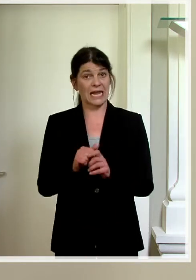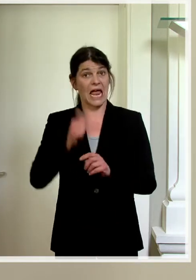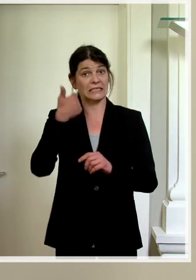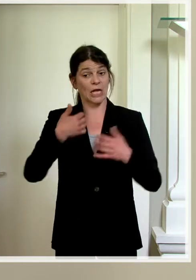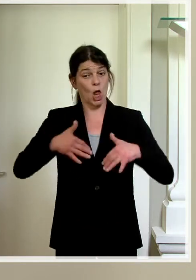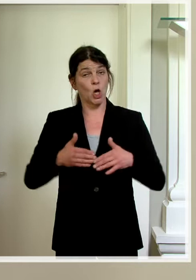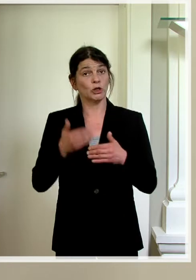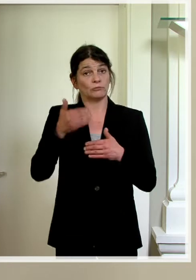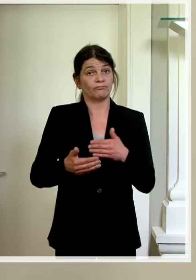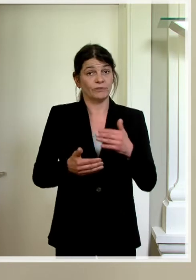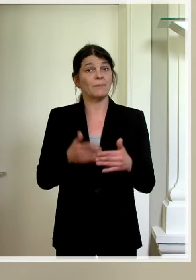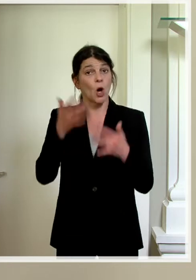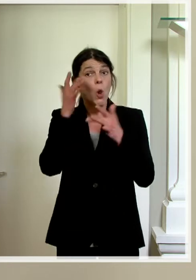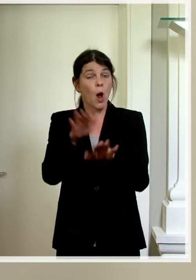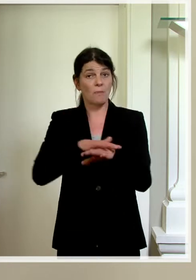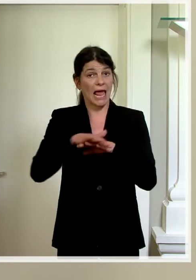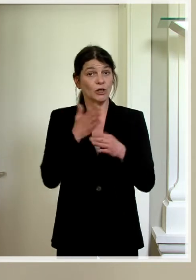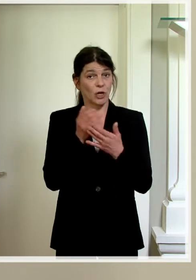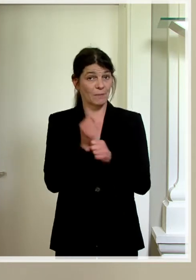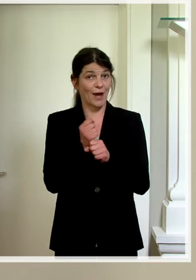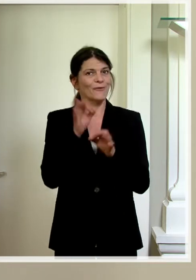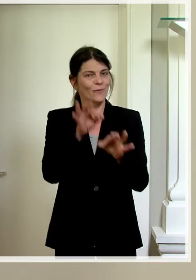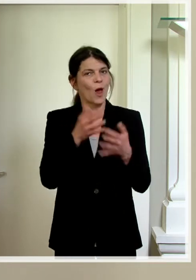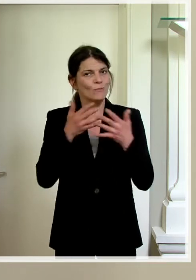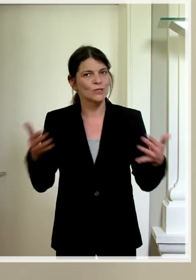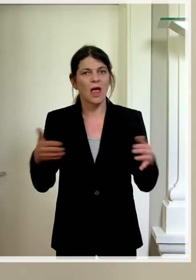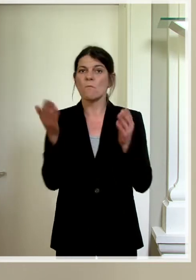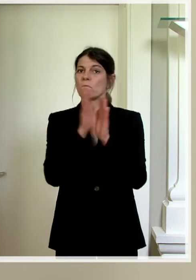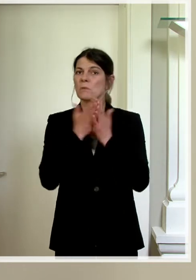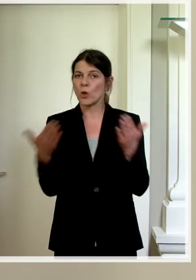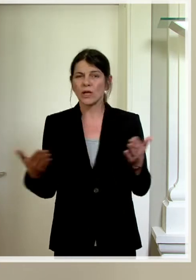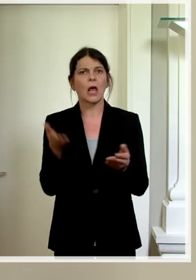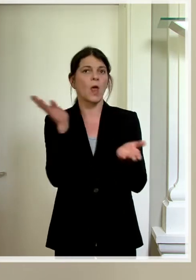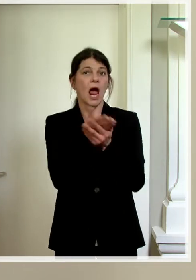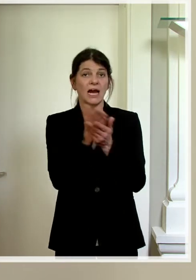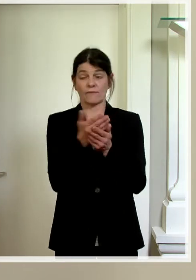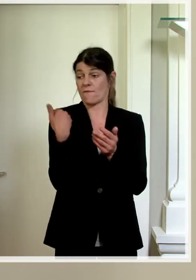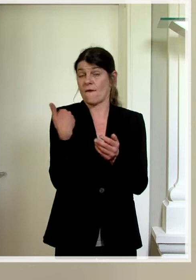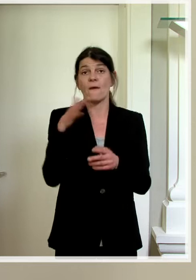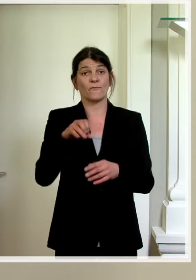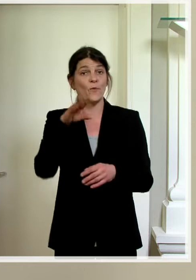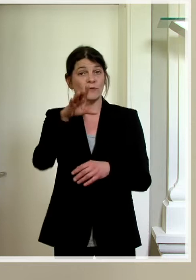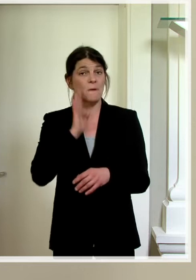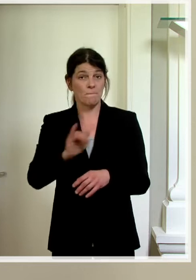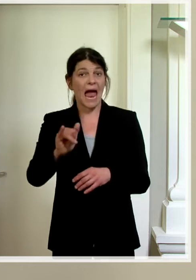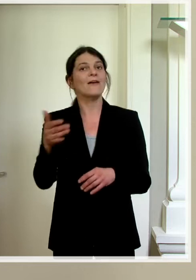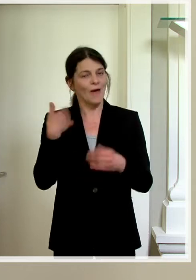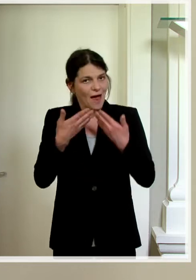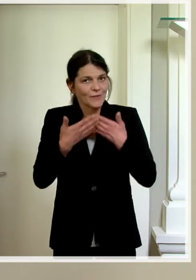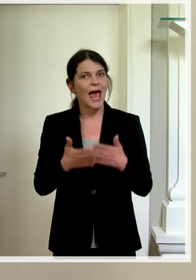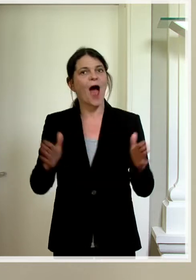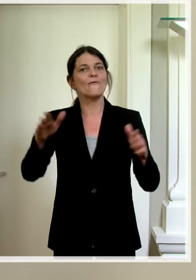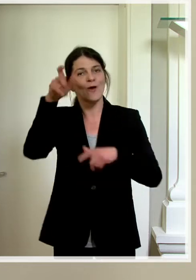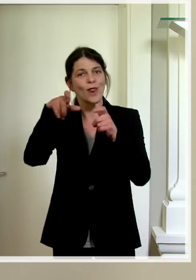Lockerungsschritt im Kulturbereich die Museen, Bibliotheken und Archive am 15. Mai wieder ihre Tore für das